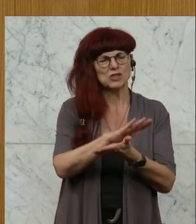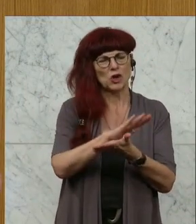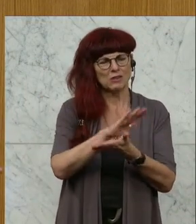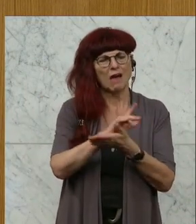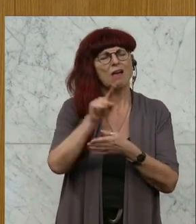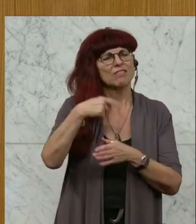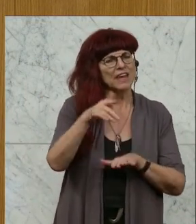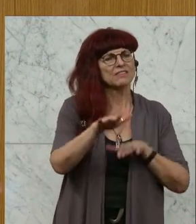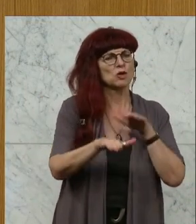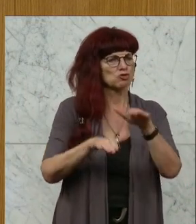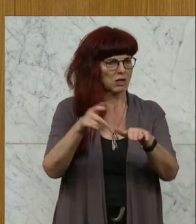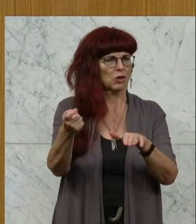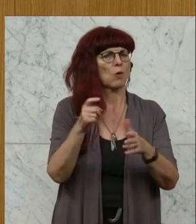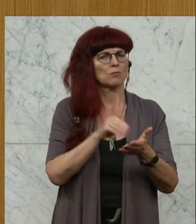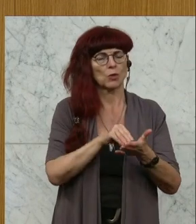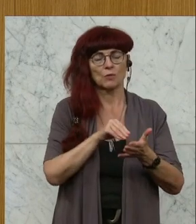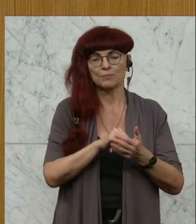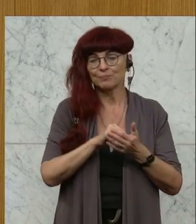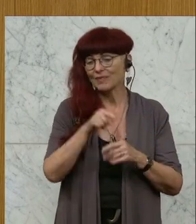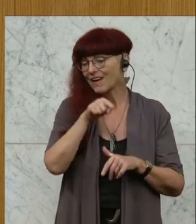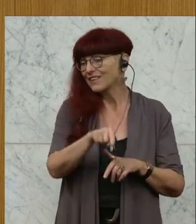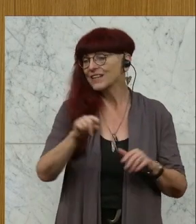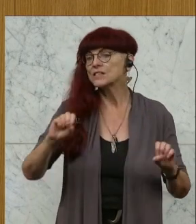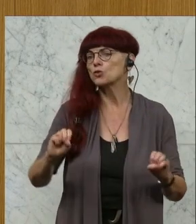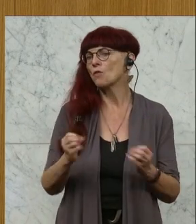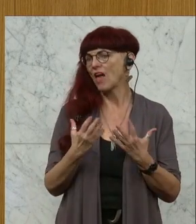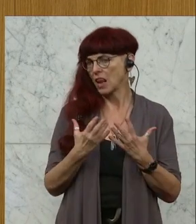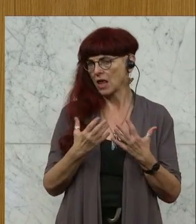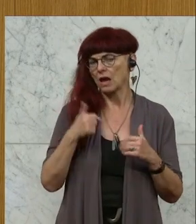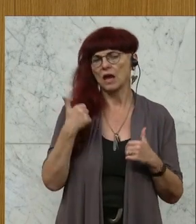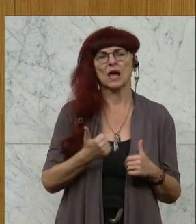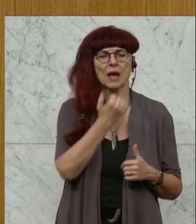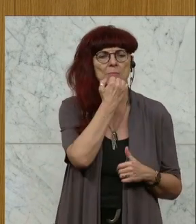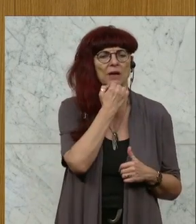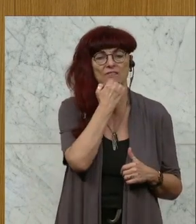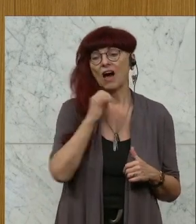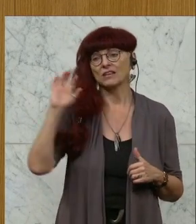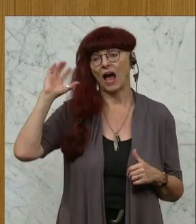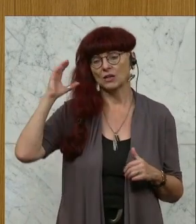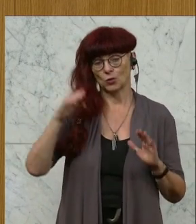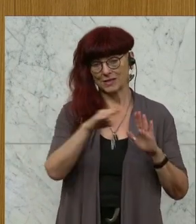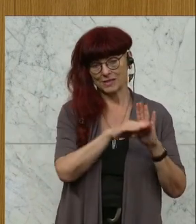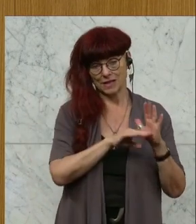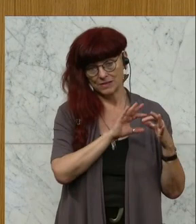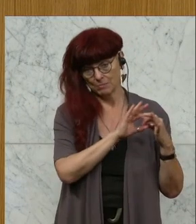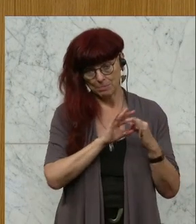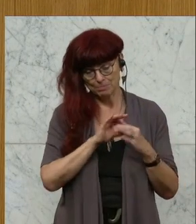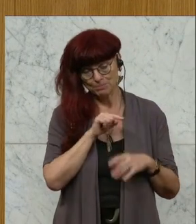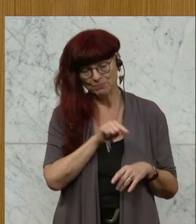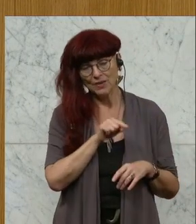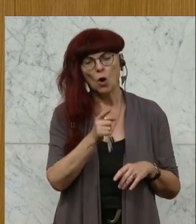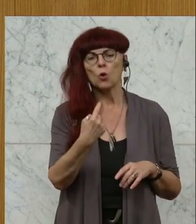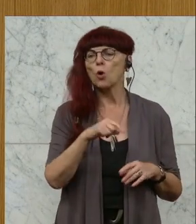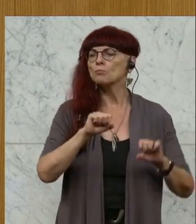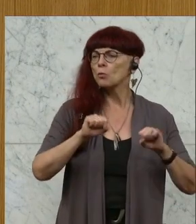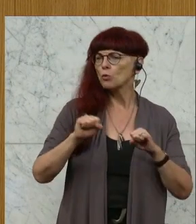folgen werden. In der vorliegenden Novelle zu diesem Privatradio-Gesetz wird es die Möglichkeit geben,